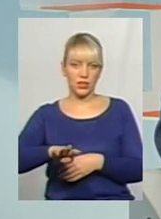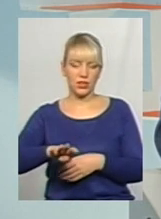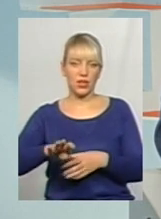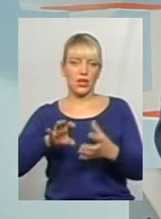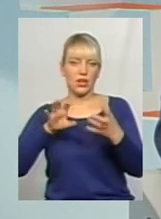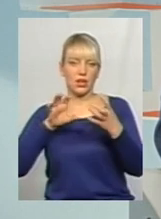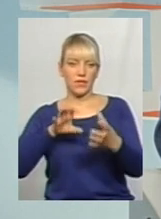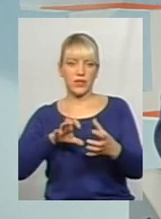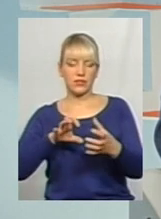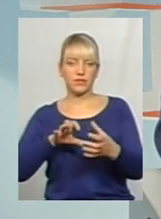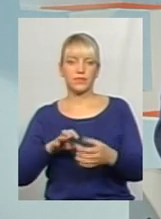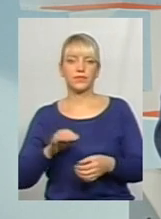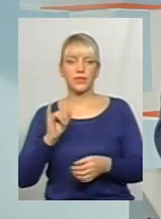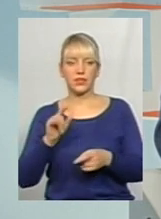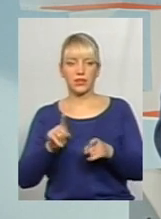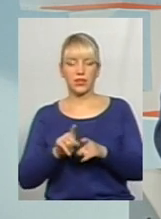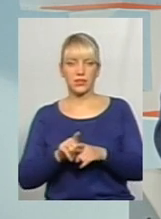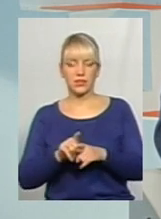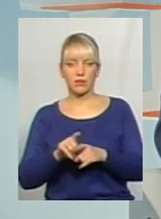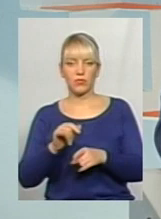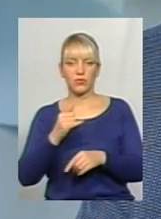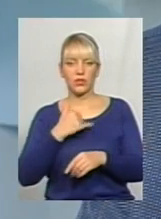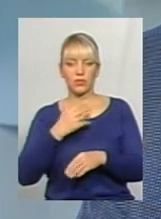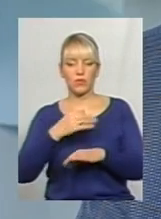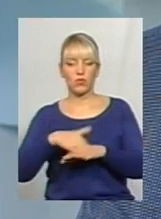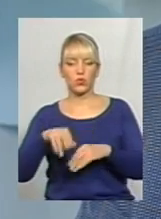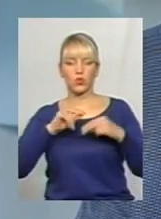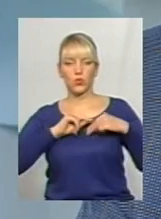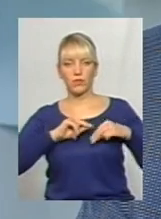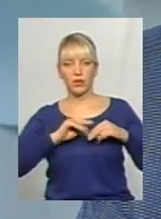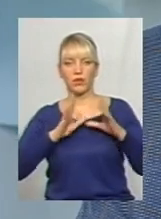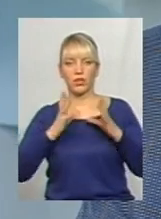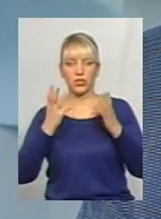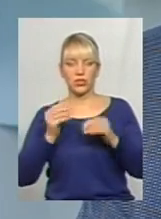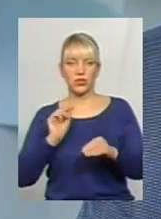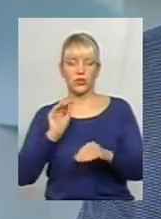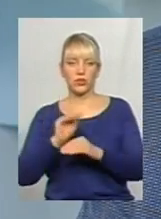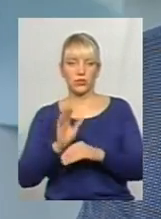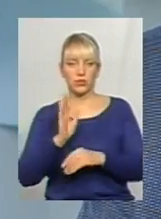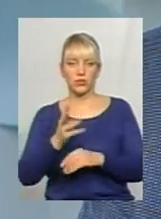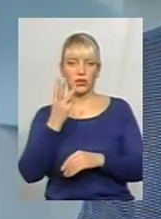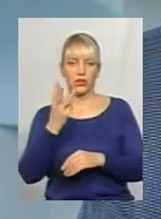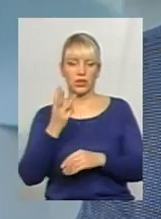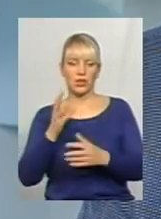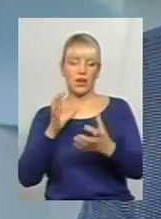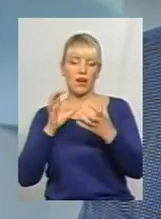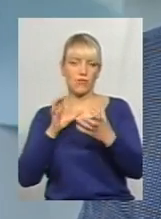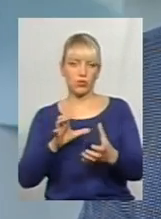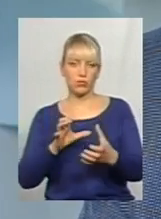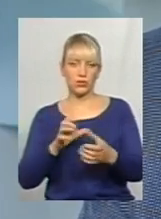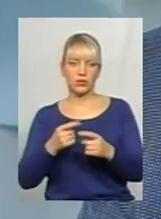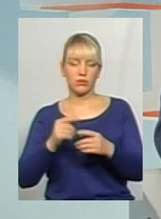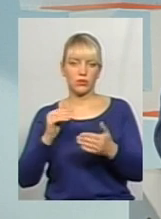маршруті. Крім того, в нас по вулиці Трудовій буде ще додатково ходити три автобусних маршрута. Це буде